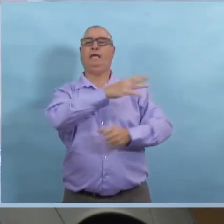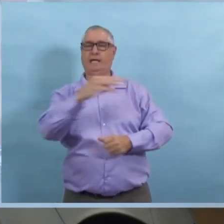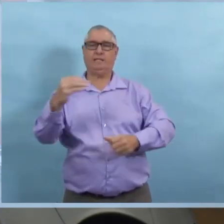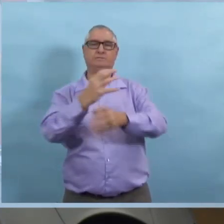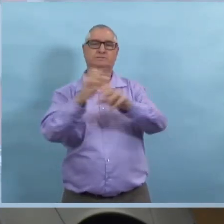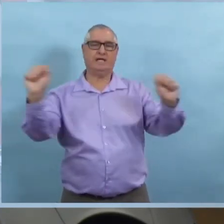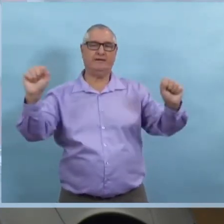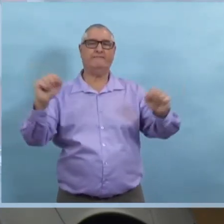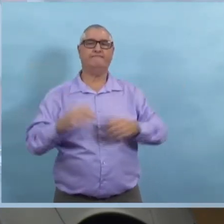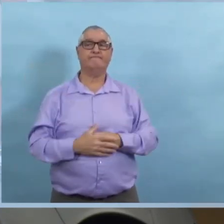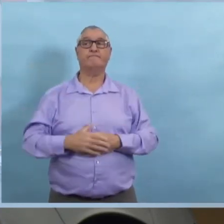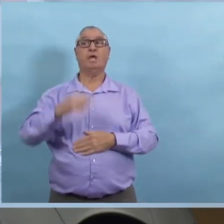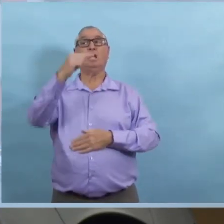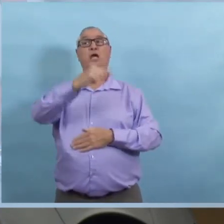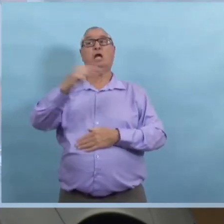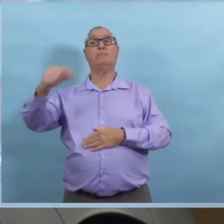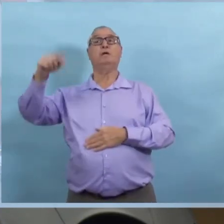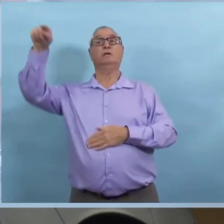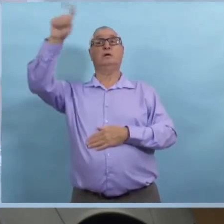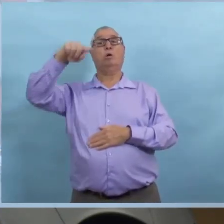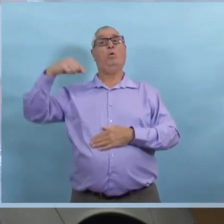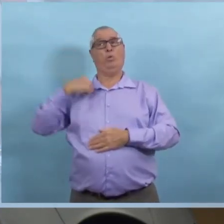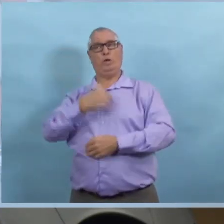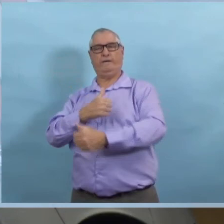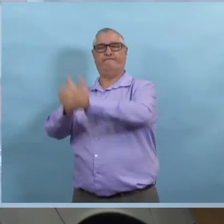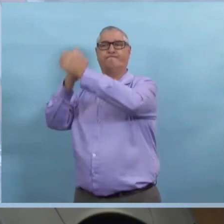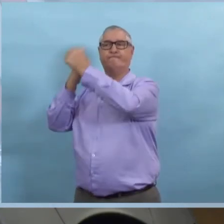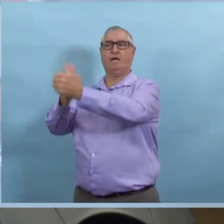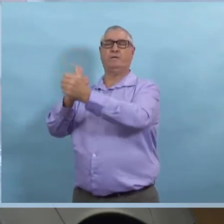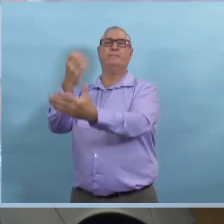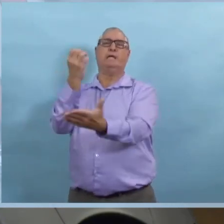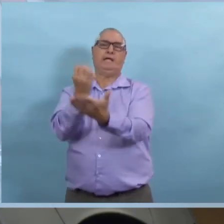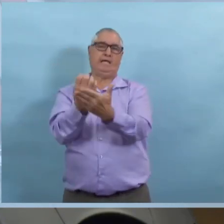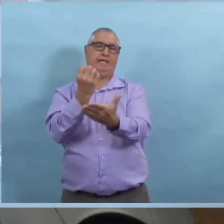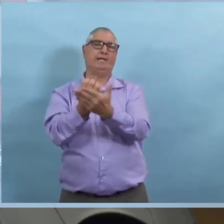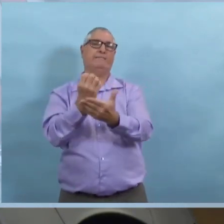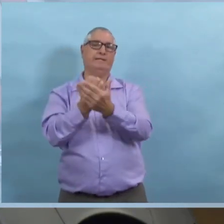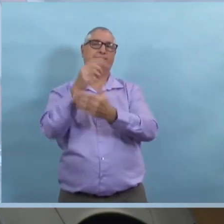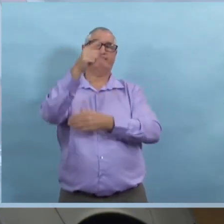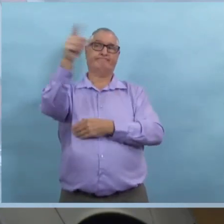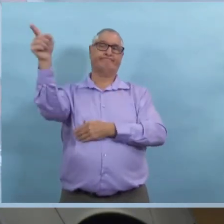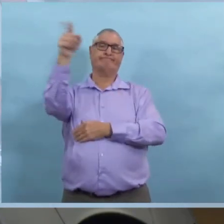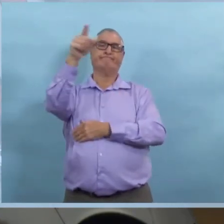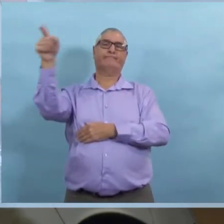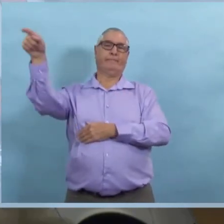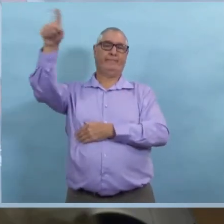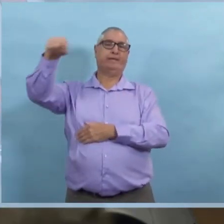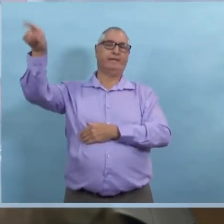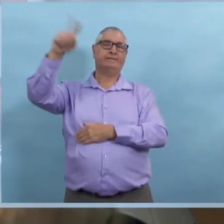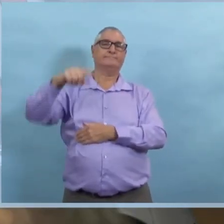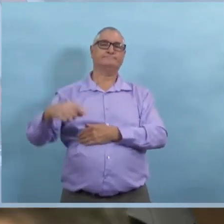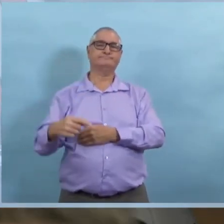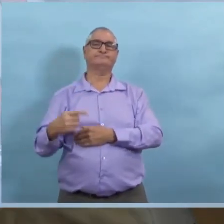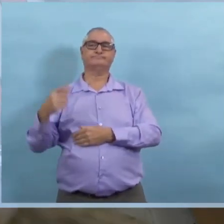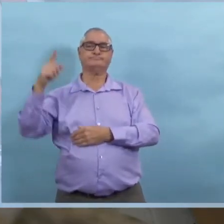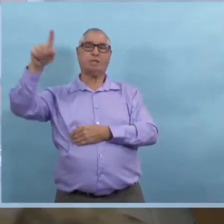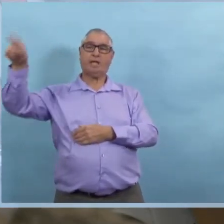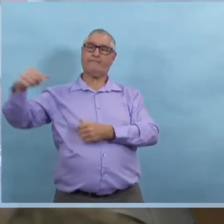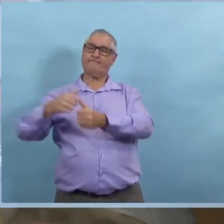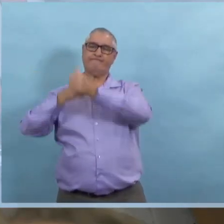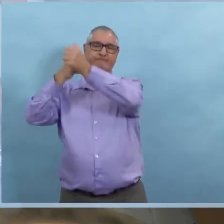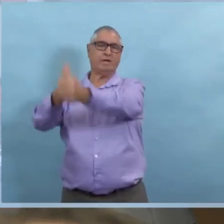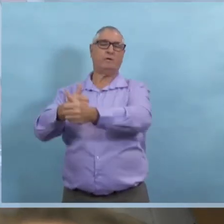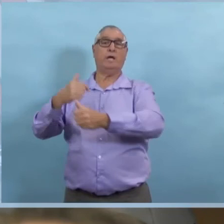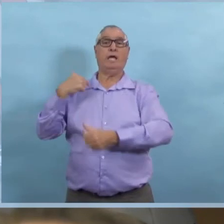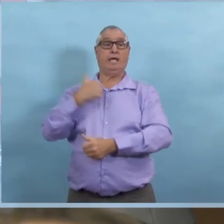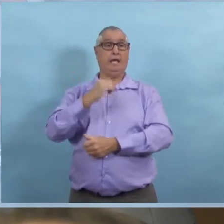On veut créer un cadre dans lequel les gens ont confiance que le gouvernement avance en se basant sur des données probantes et que